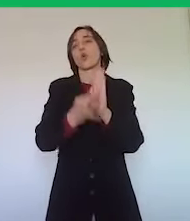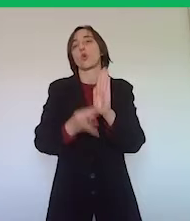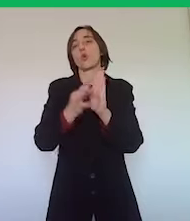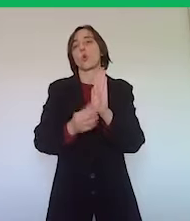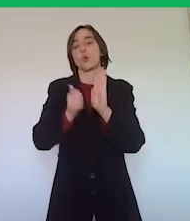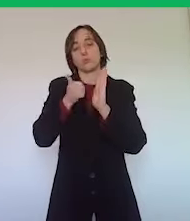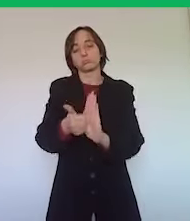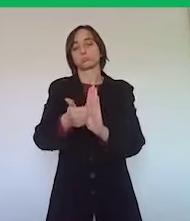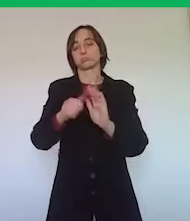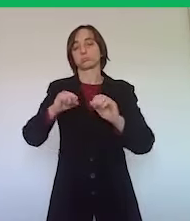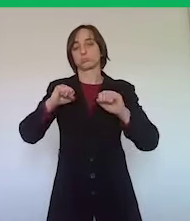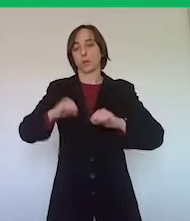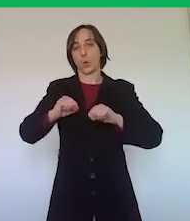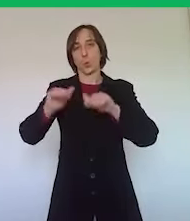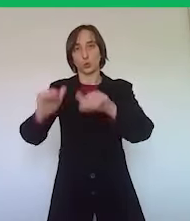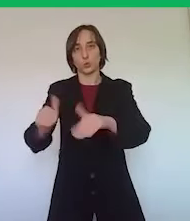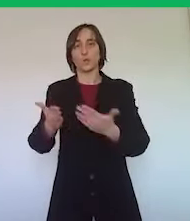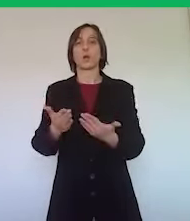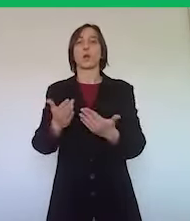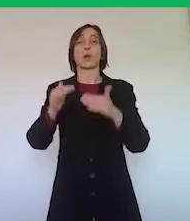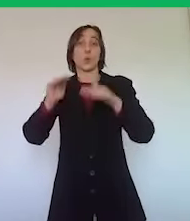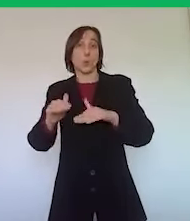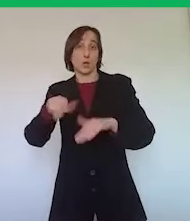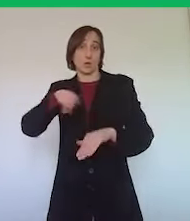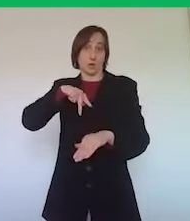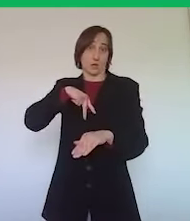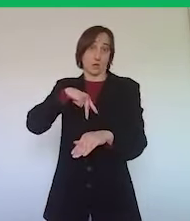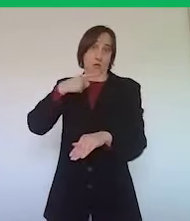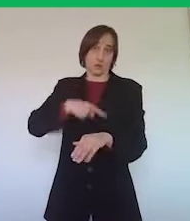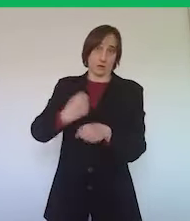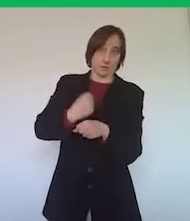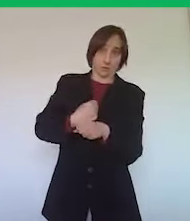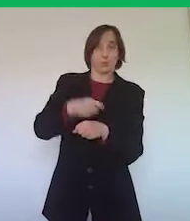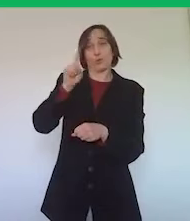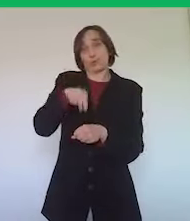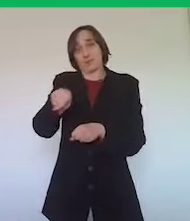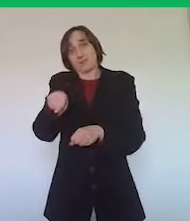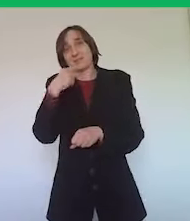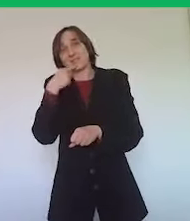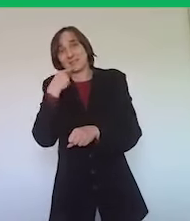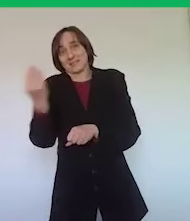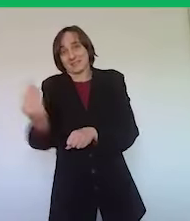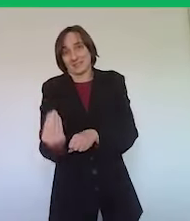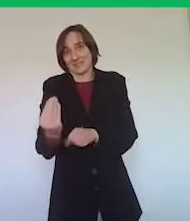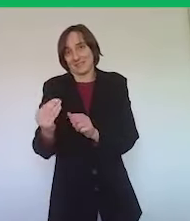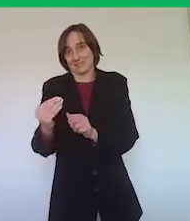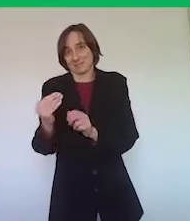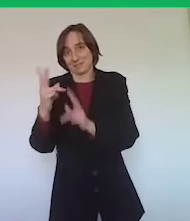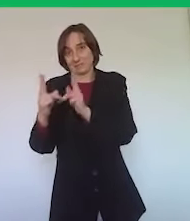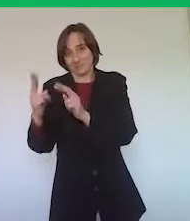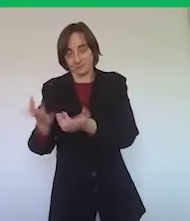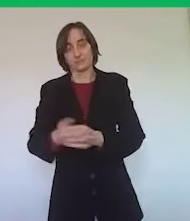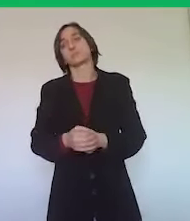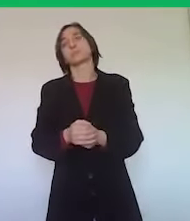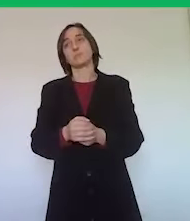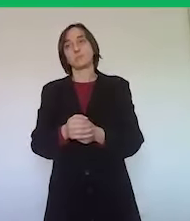tutelino la salute, la sicurezza sia del lavoratore e sia naturalmente dell'utente. Anche su